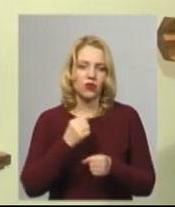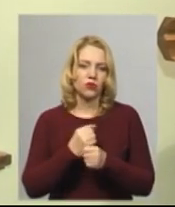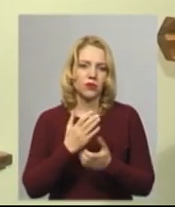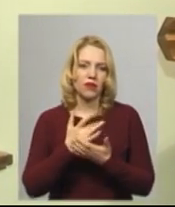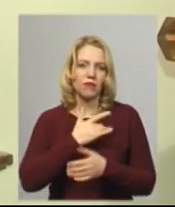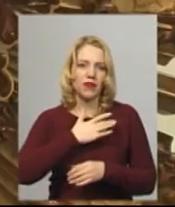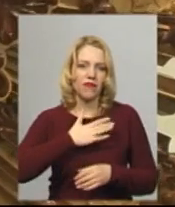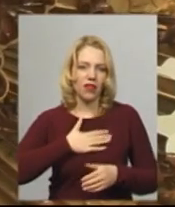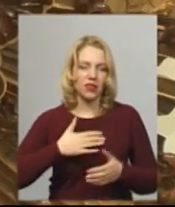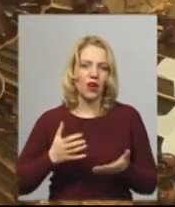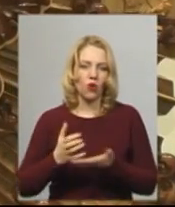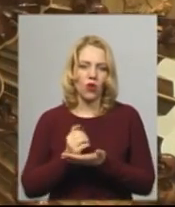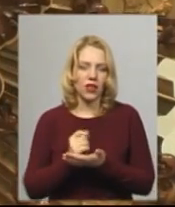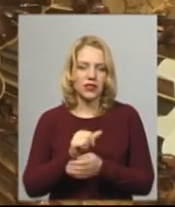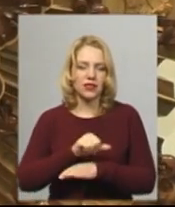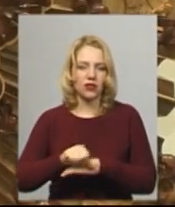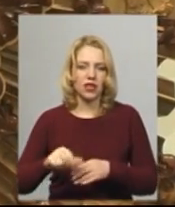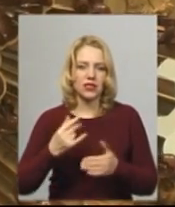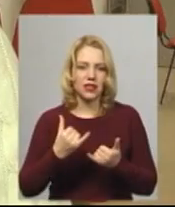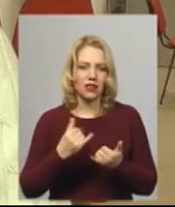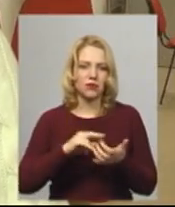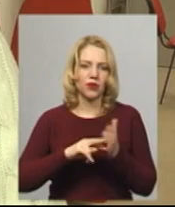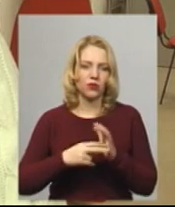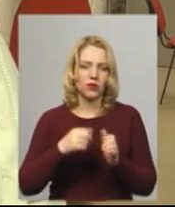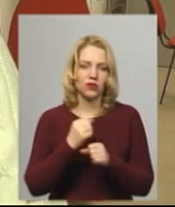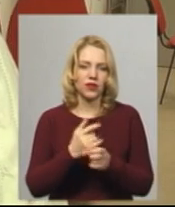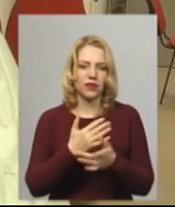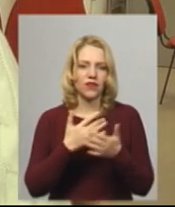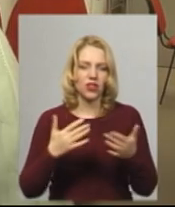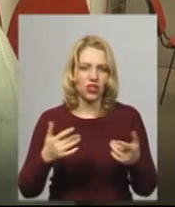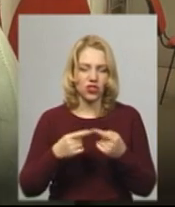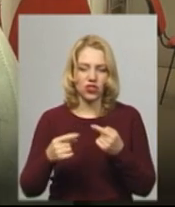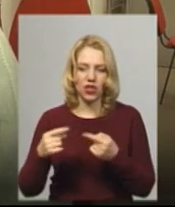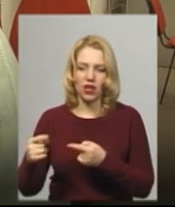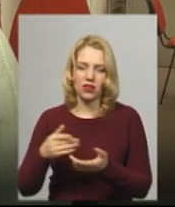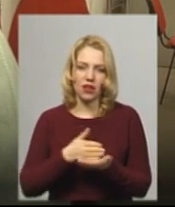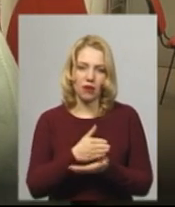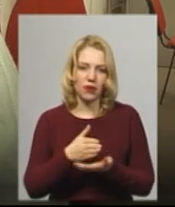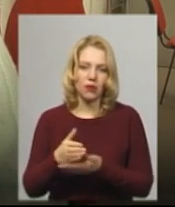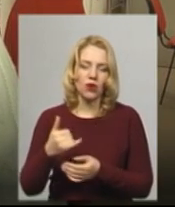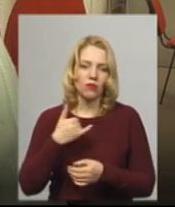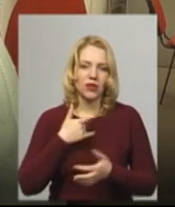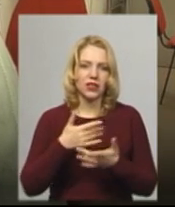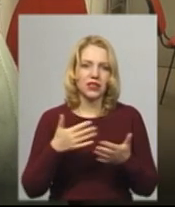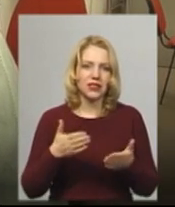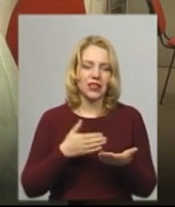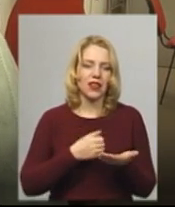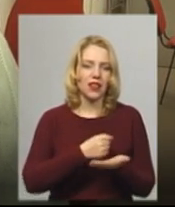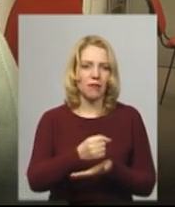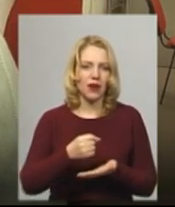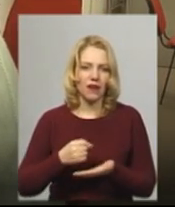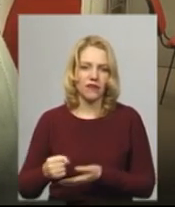колекціях за кордоном. Зараз планує працювати і в інших напрямках. У мене дуже різні направлення. У мене і